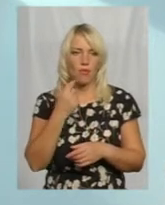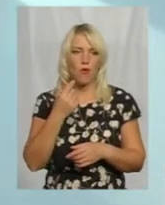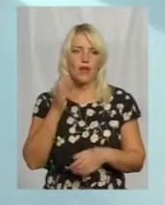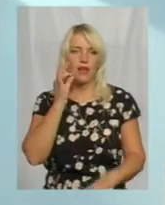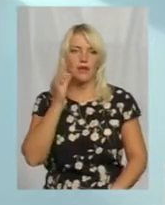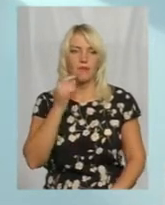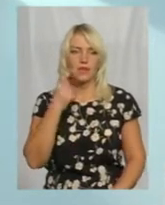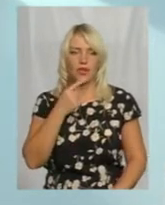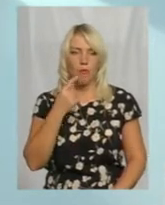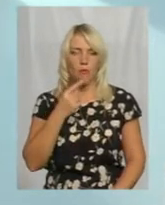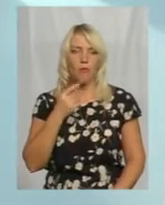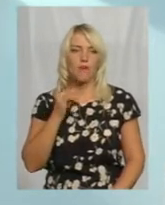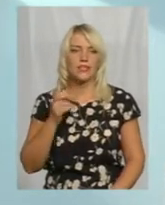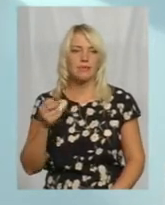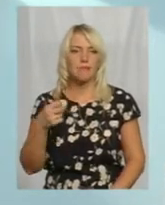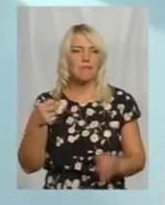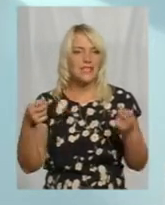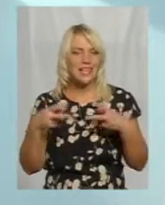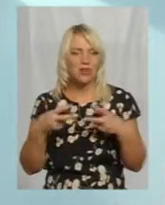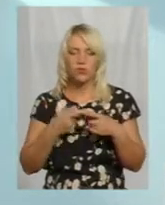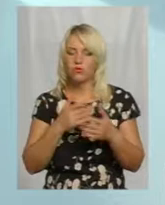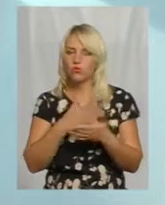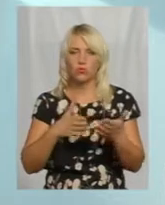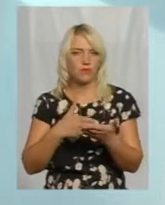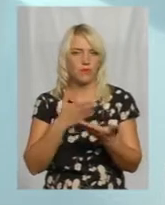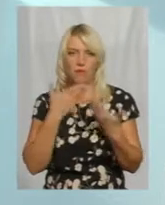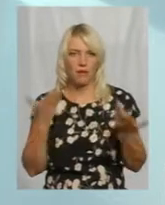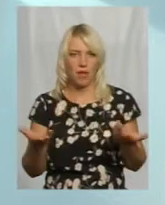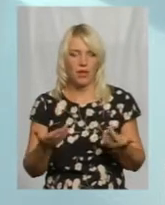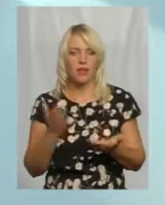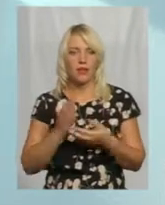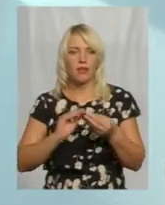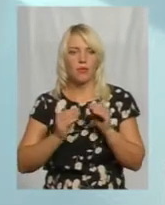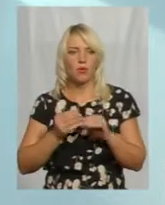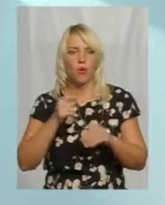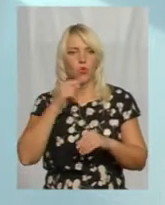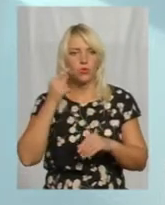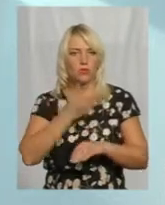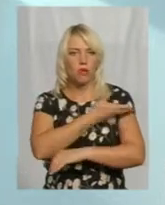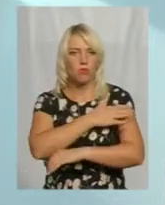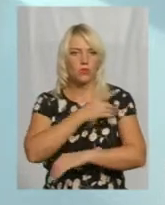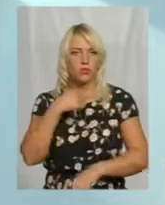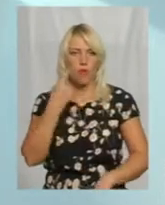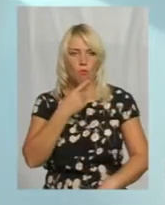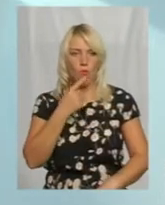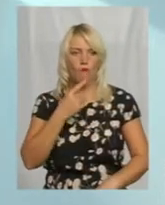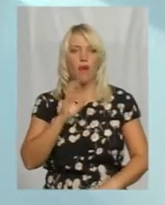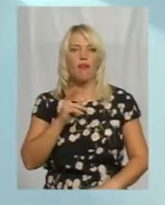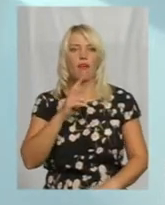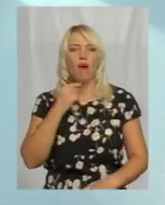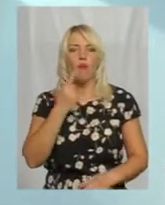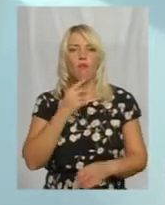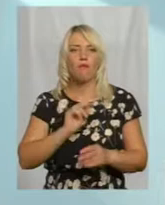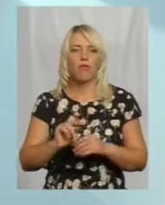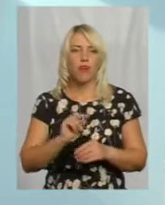спеціалізовані, це зовсім їх немає. Є проблеми з російською, польською мовою, де, як мови навчання, ще